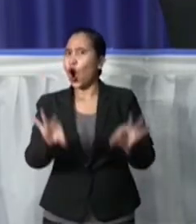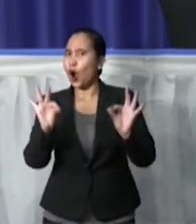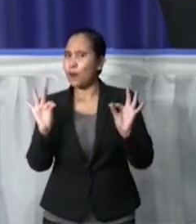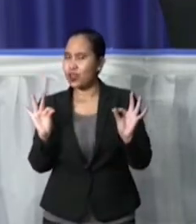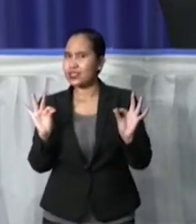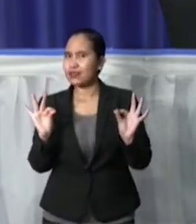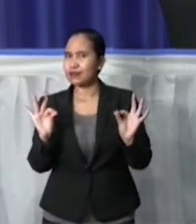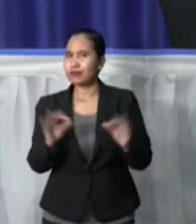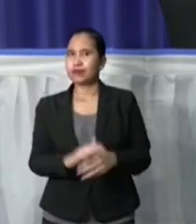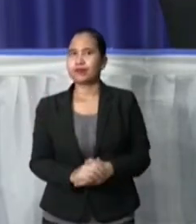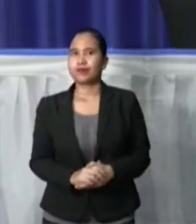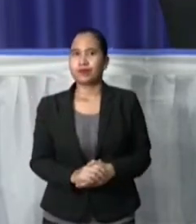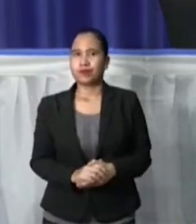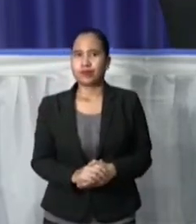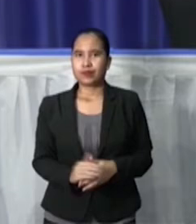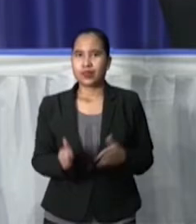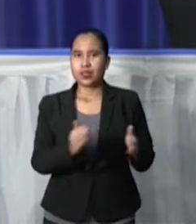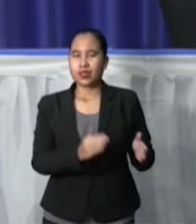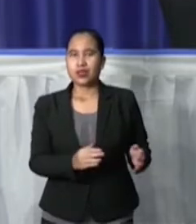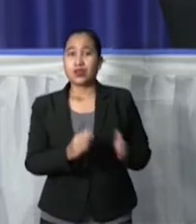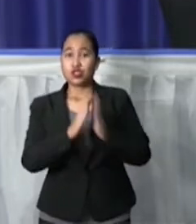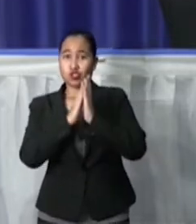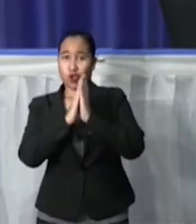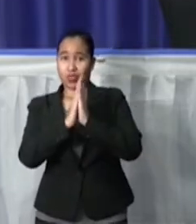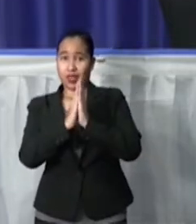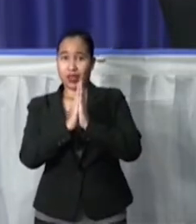Ten aanzien van dat beeld van zondag.